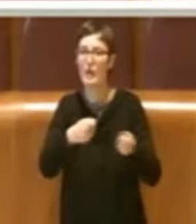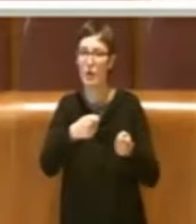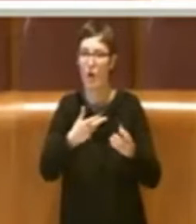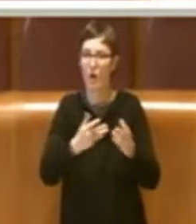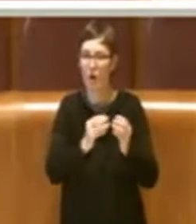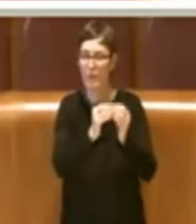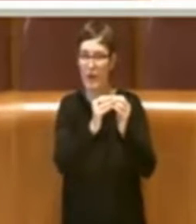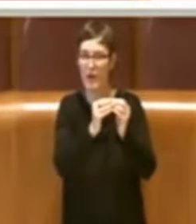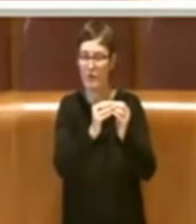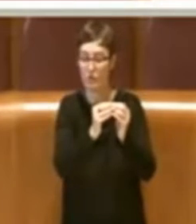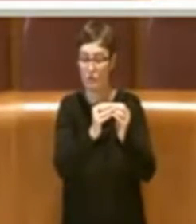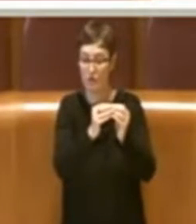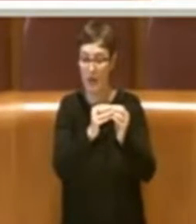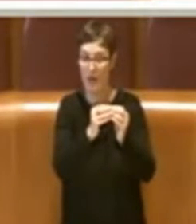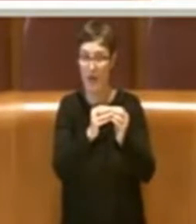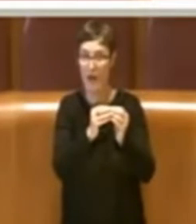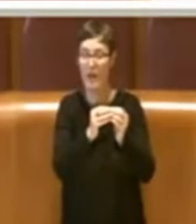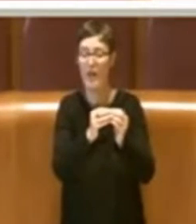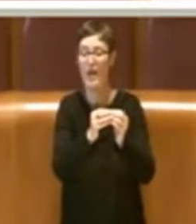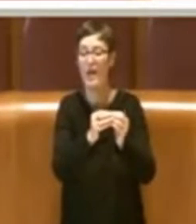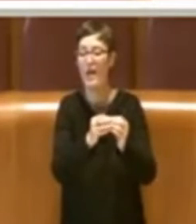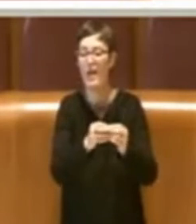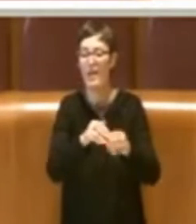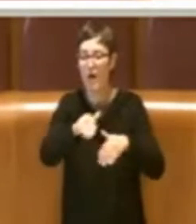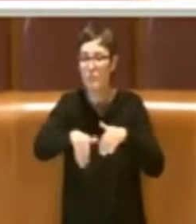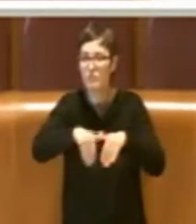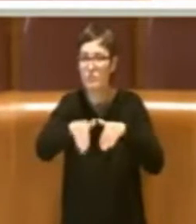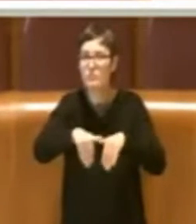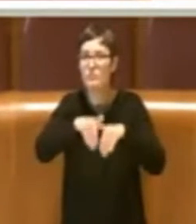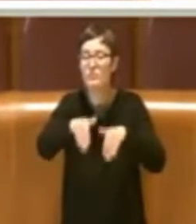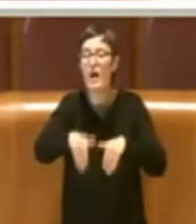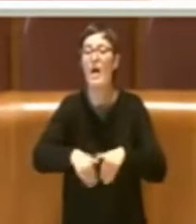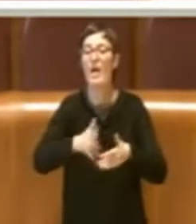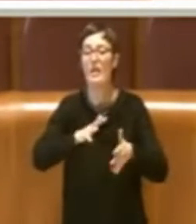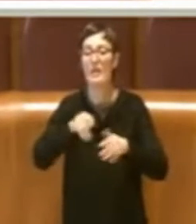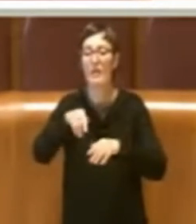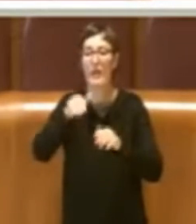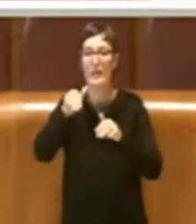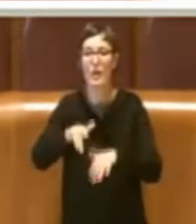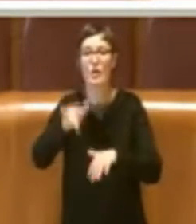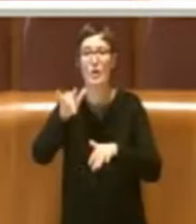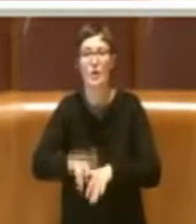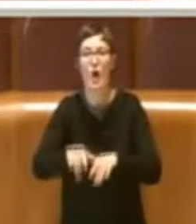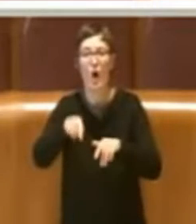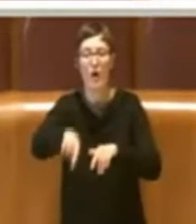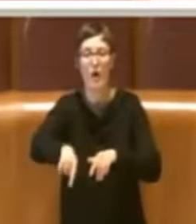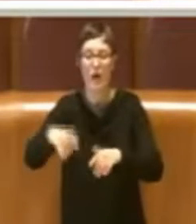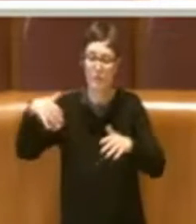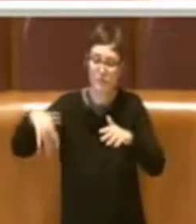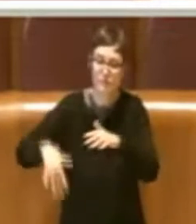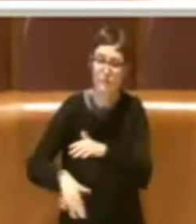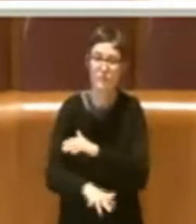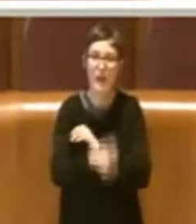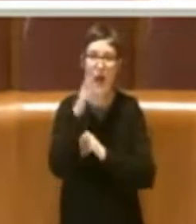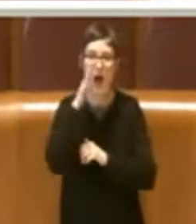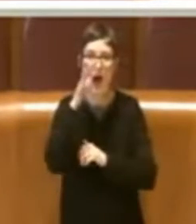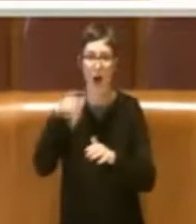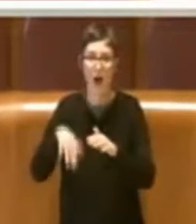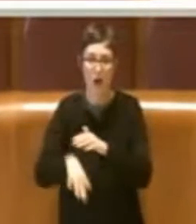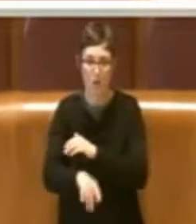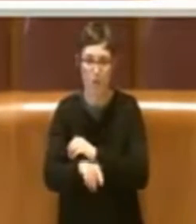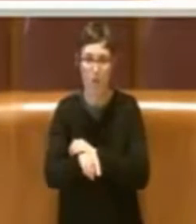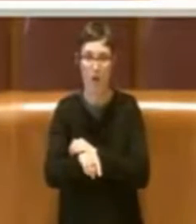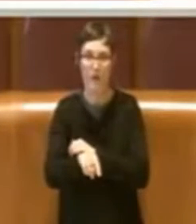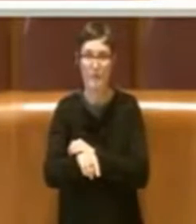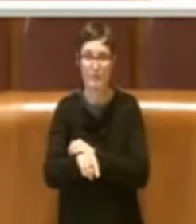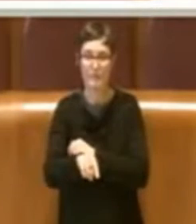terreno di oltre dieci metri si andò ad incidere una falda acquifera e questa falda acquifera che i costruttori